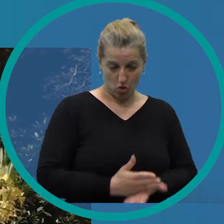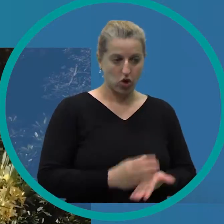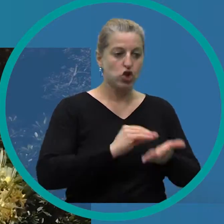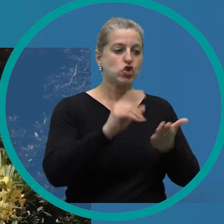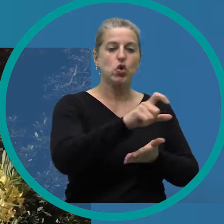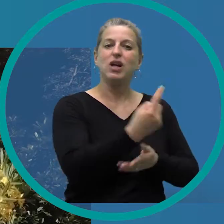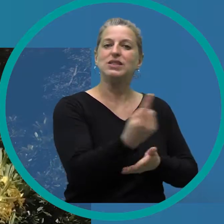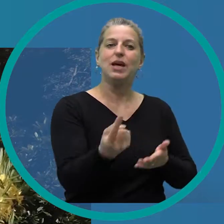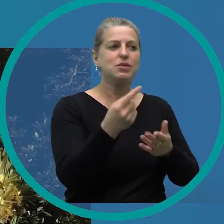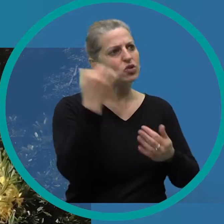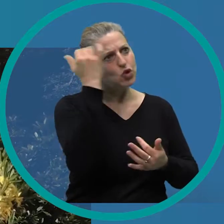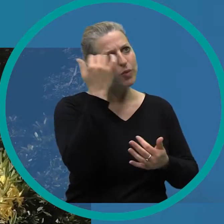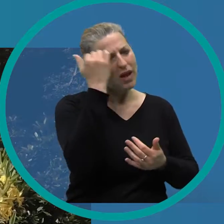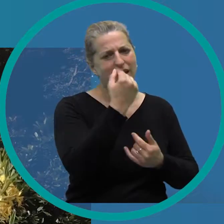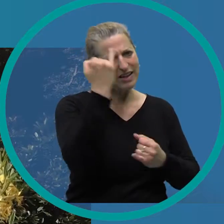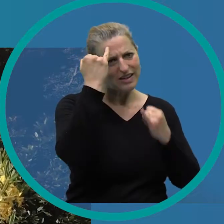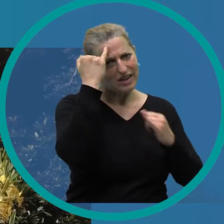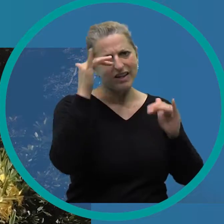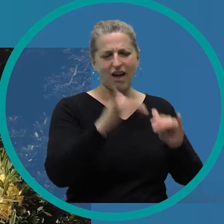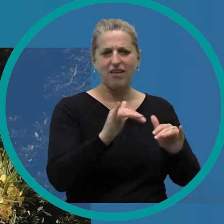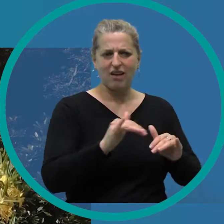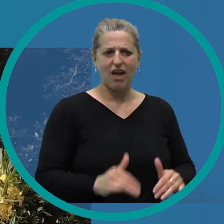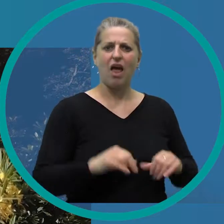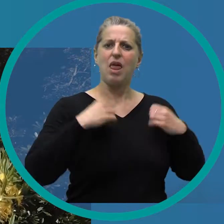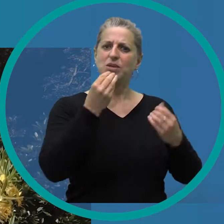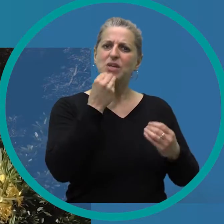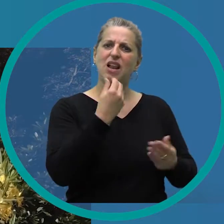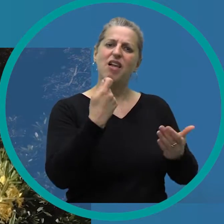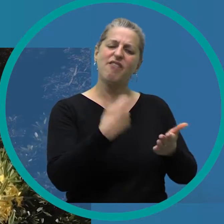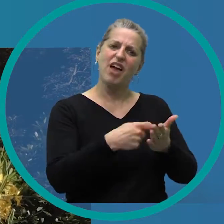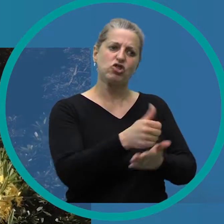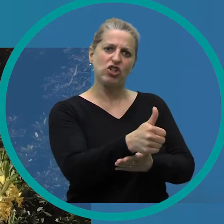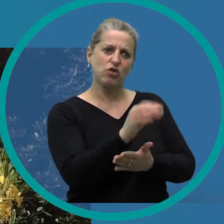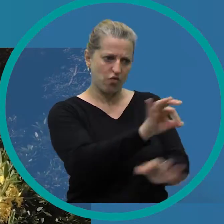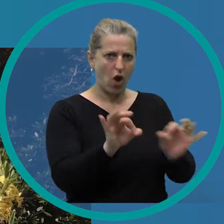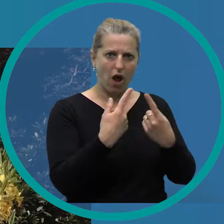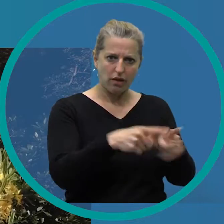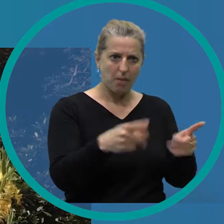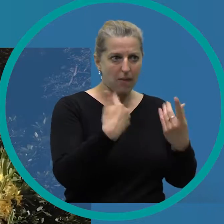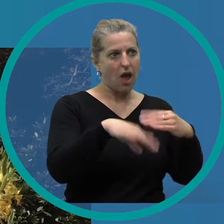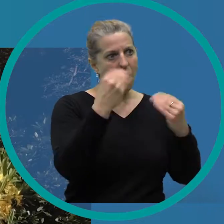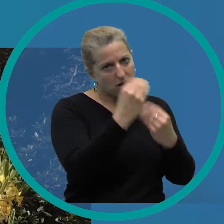geplant. Schülerinnen und Schüler werden aufgerufen, Ideen zu entwickeln, wie das Thema Lebensmittelwertschätzung auch für andere